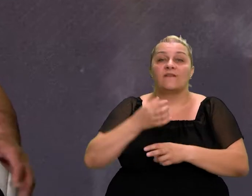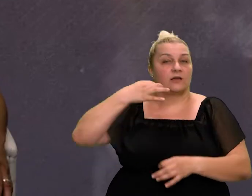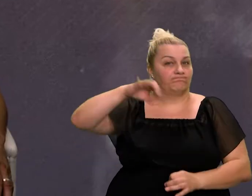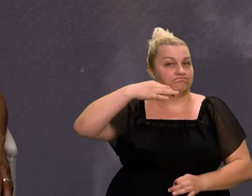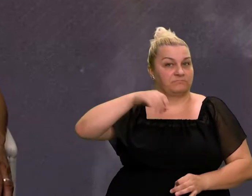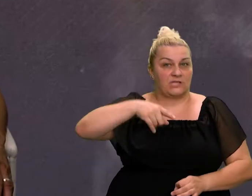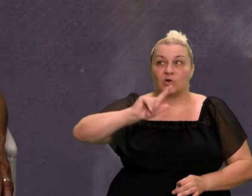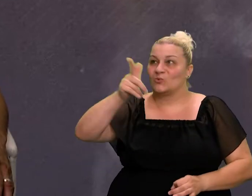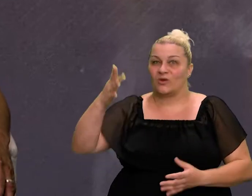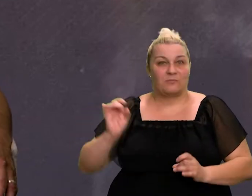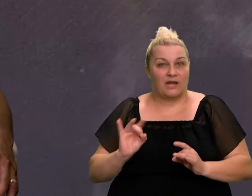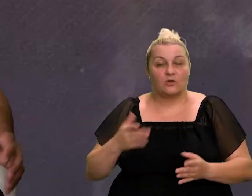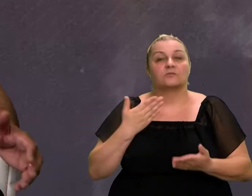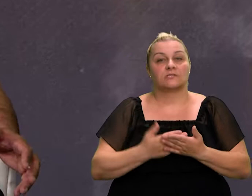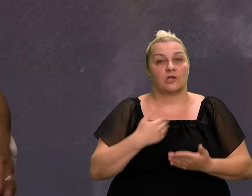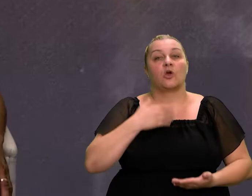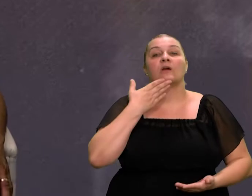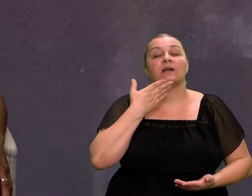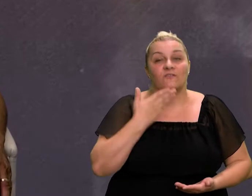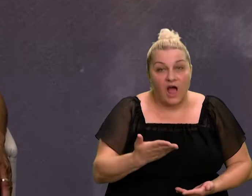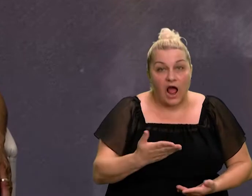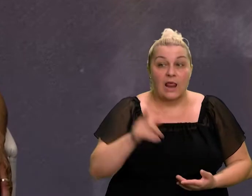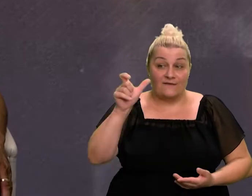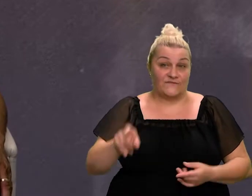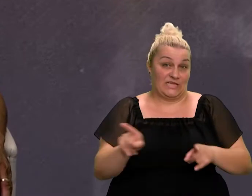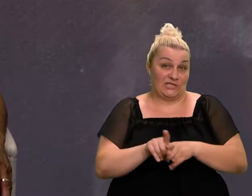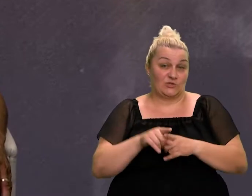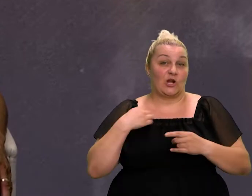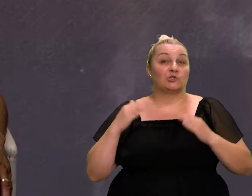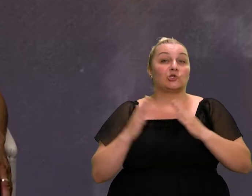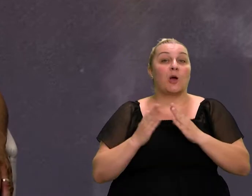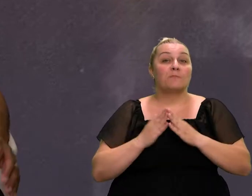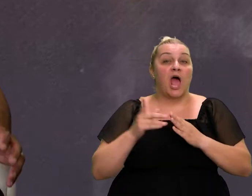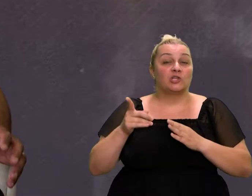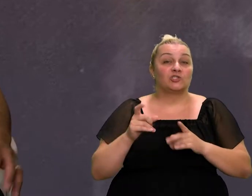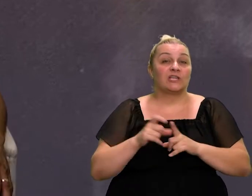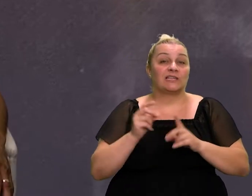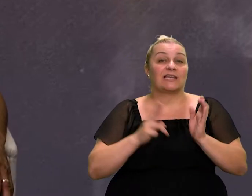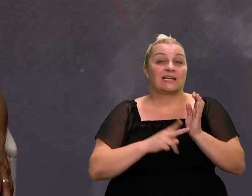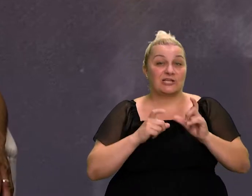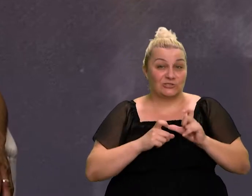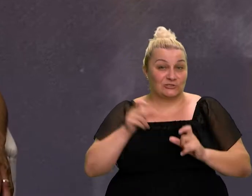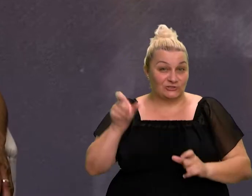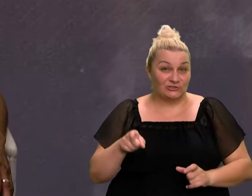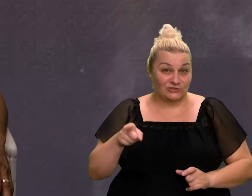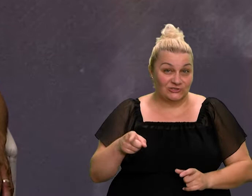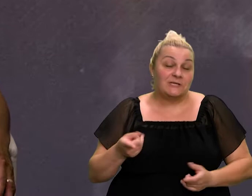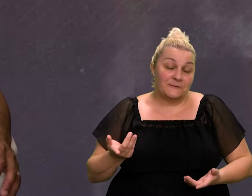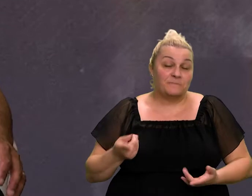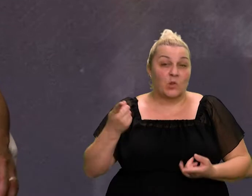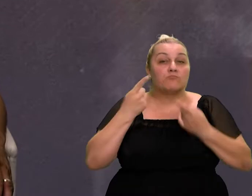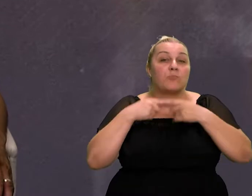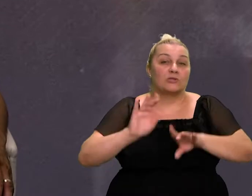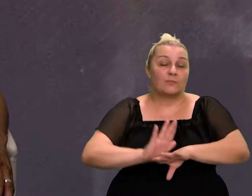i za to vam hvala, ujedno i vi ste naš gor domaći drnišanin, tako da to ima i opet svoju neku draž i